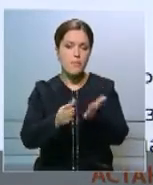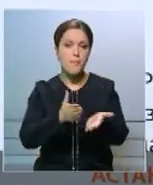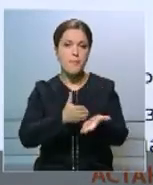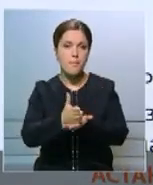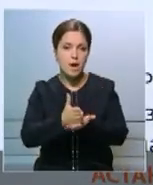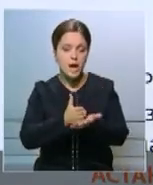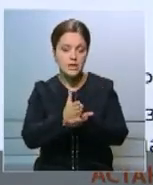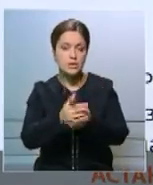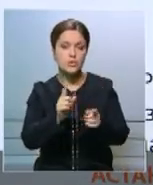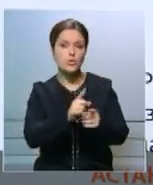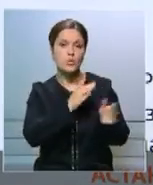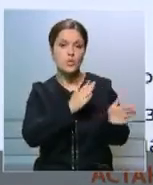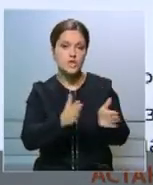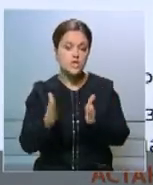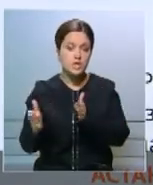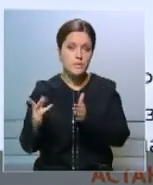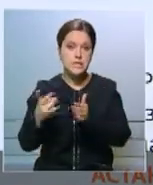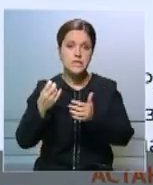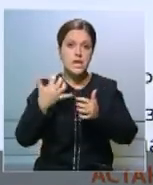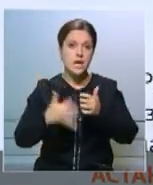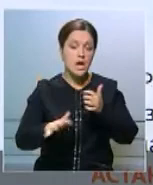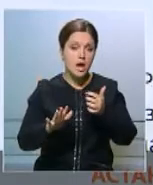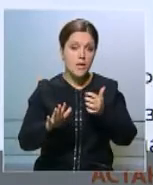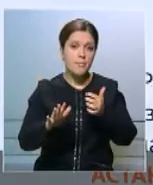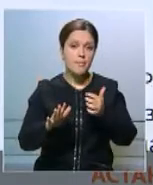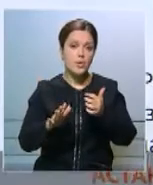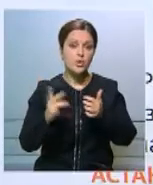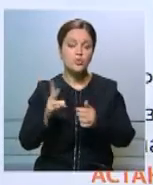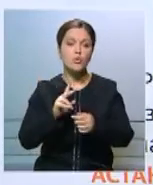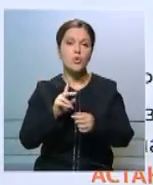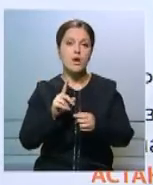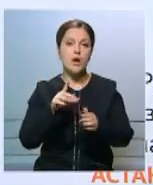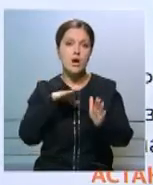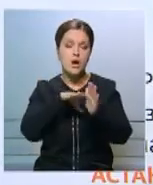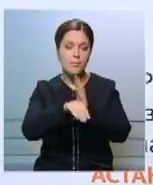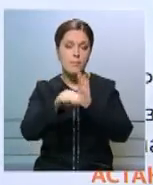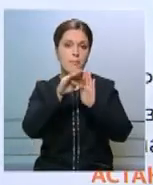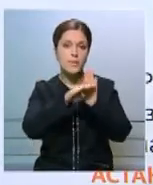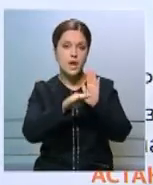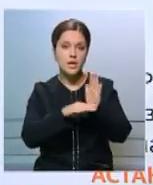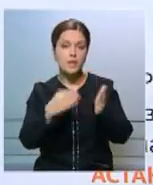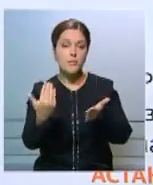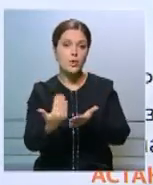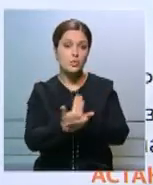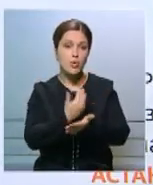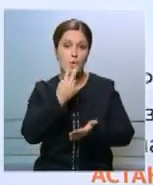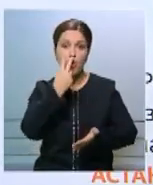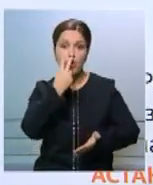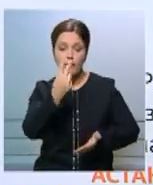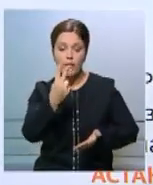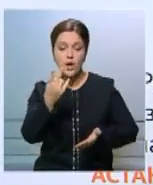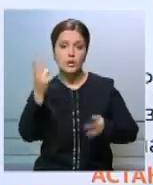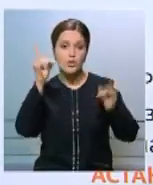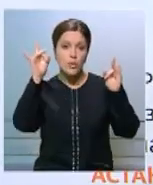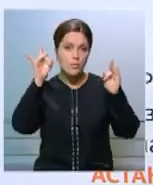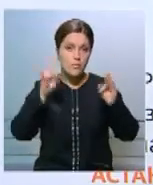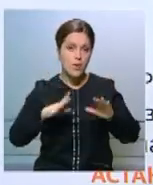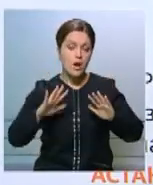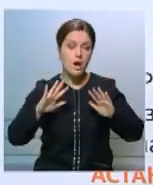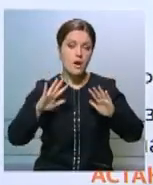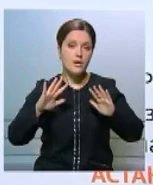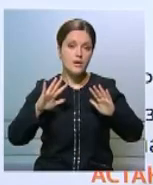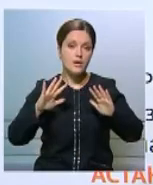режима и даже замечательных реформ. Она должна увидеть непредвиденные последствия хороших